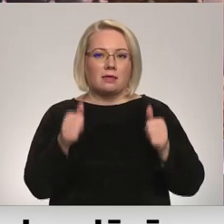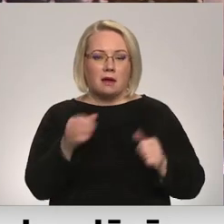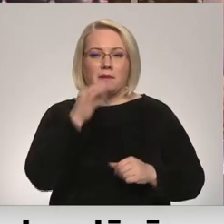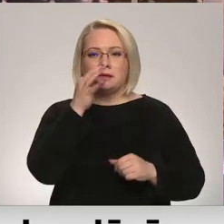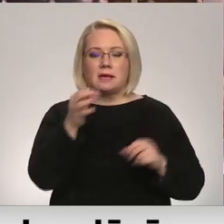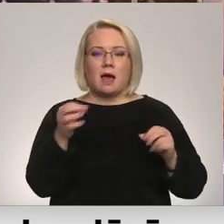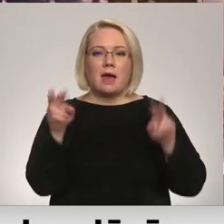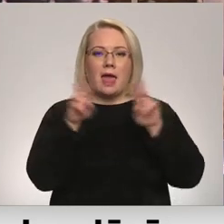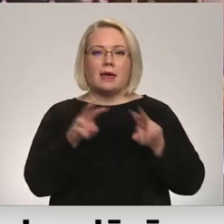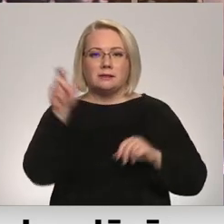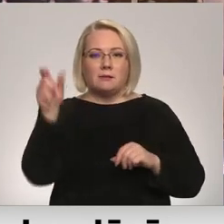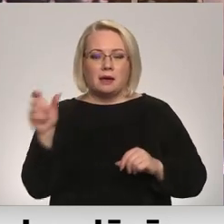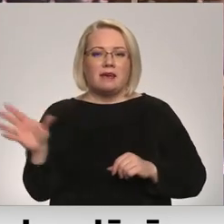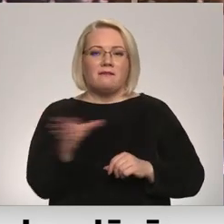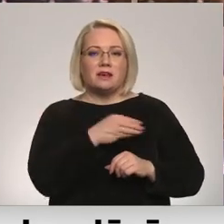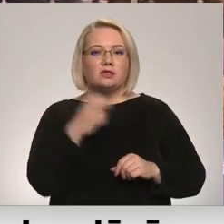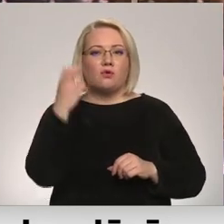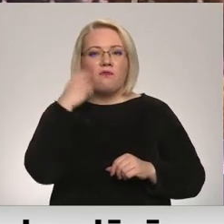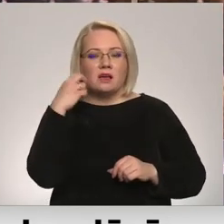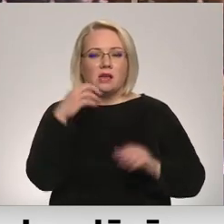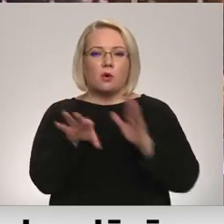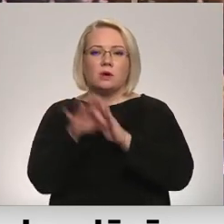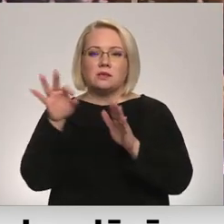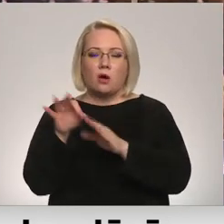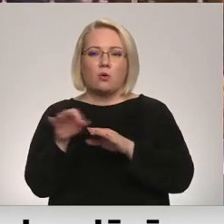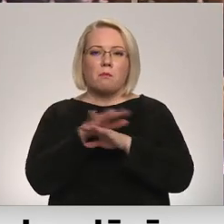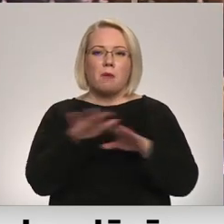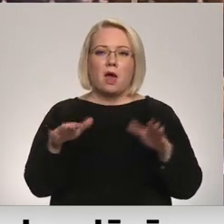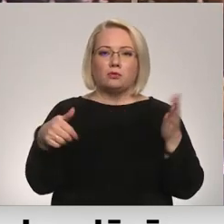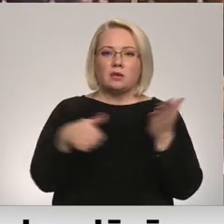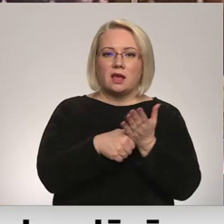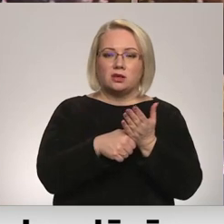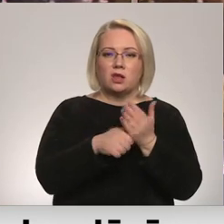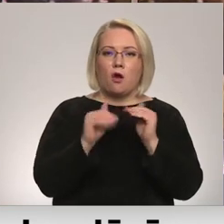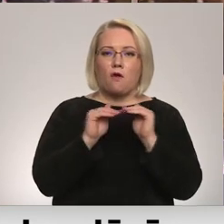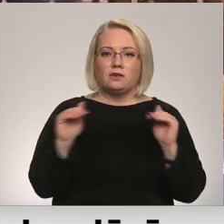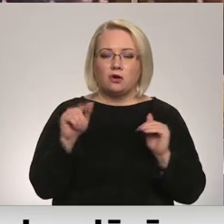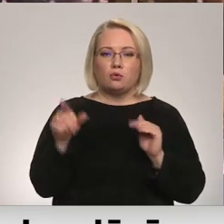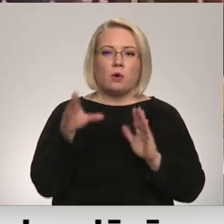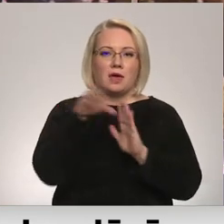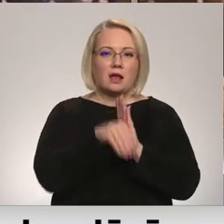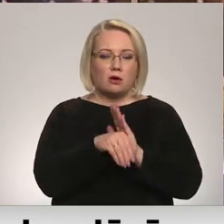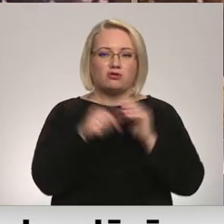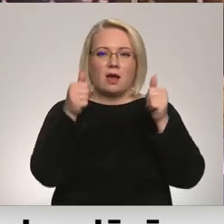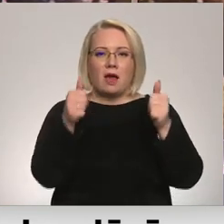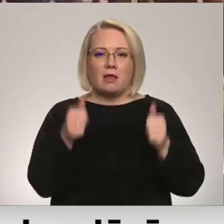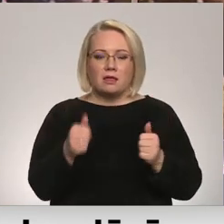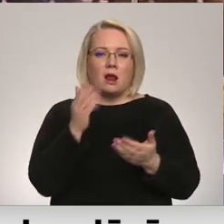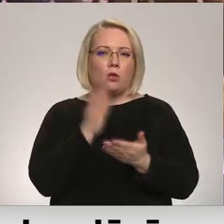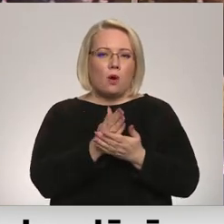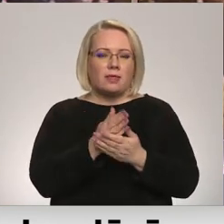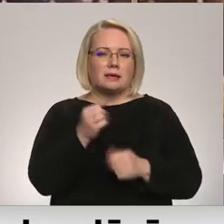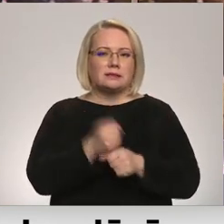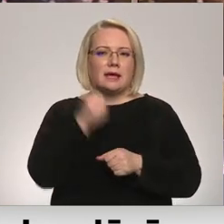norāda eksperti, ne visus vecāku izraudzītos personu vārdus bērniem reģistrē oficiāli un arī to iekļaušanai kalendārā noteikti